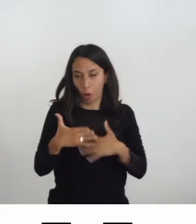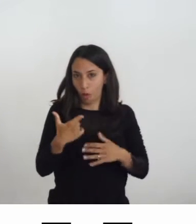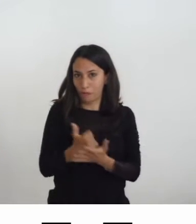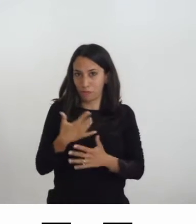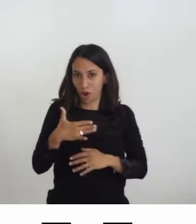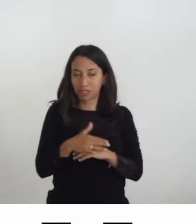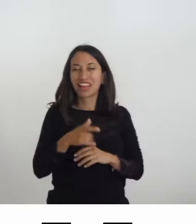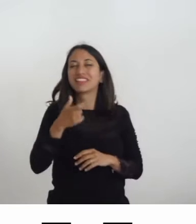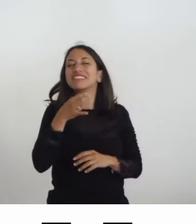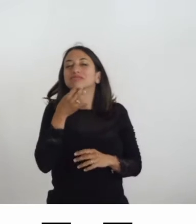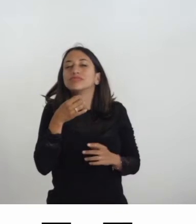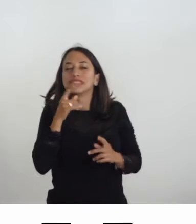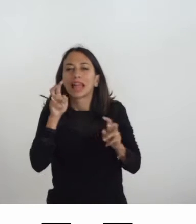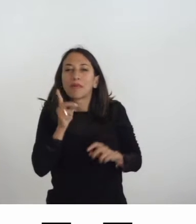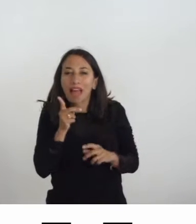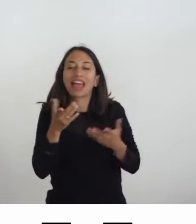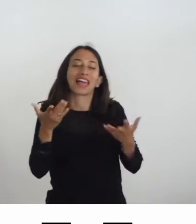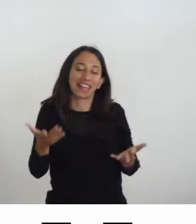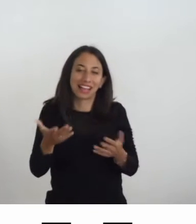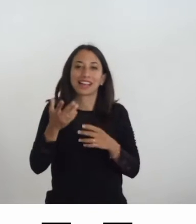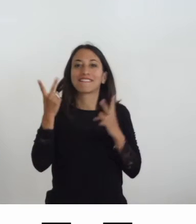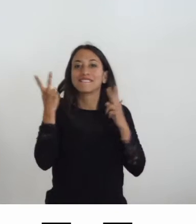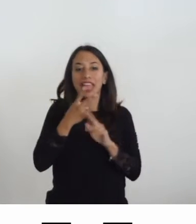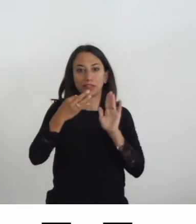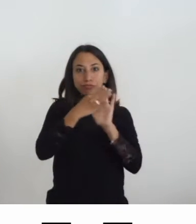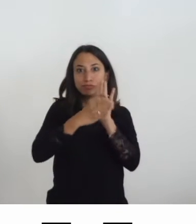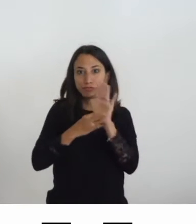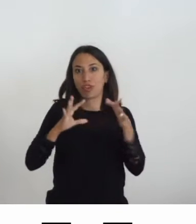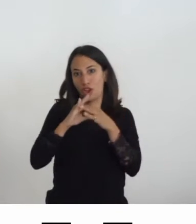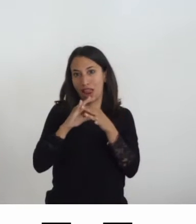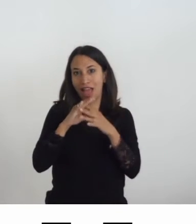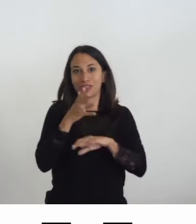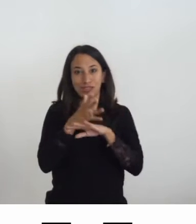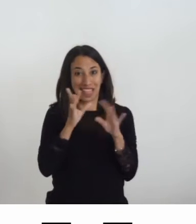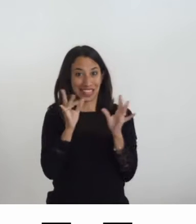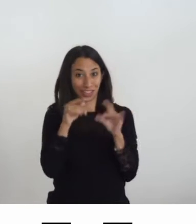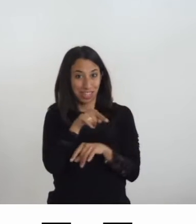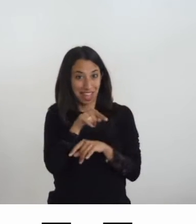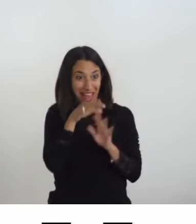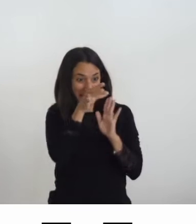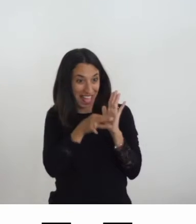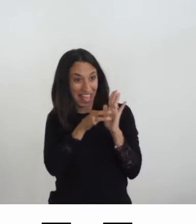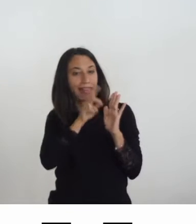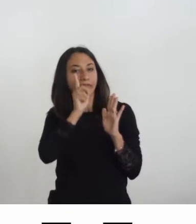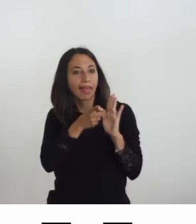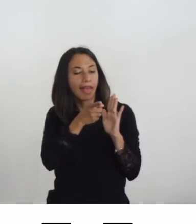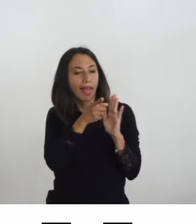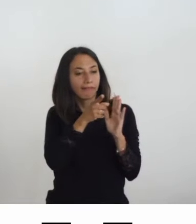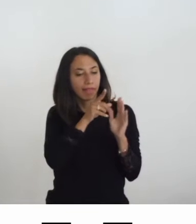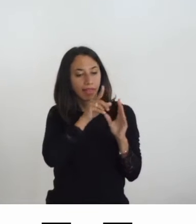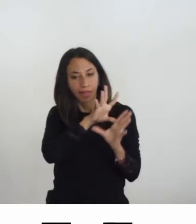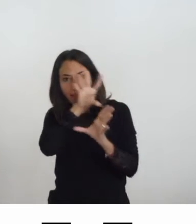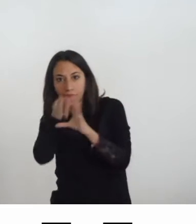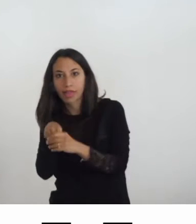tutti i requisiti dell'accessibilità digitale applicandoli a quelle che sono le realtà